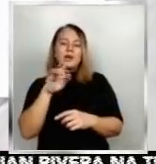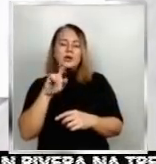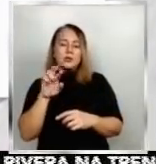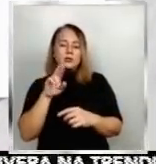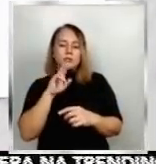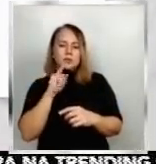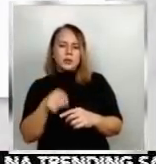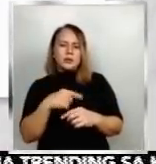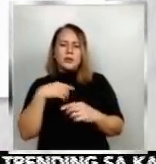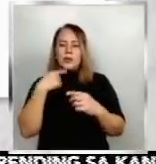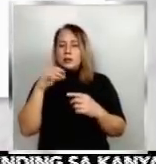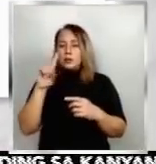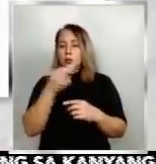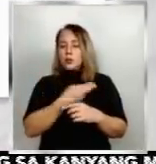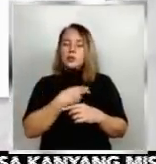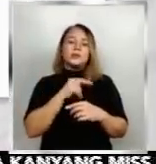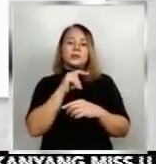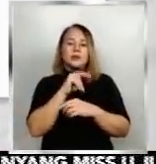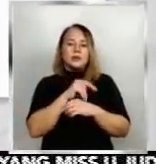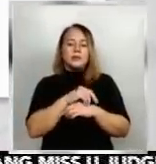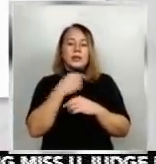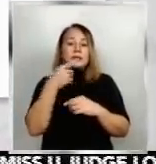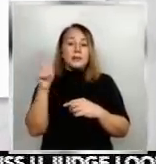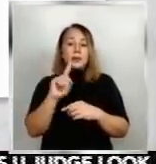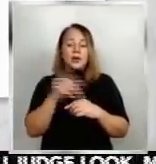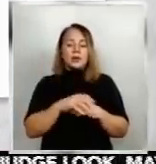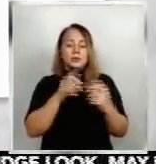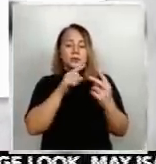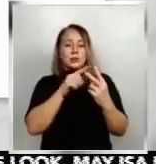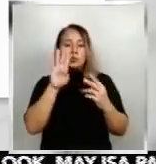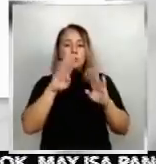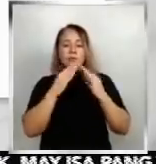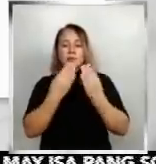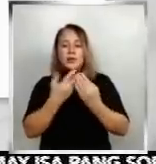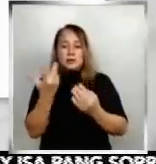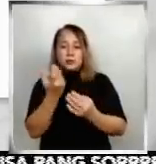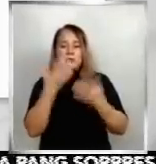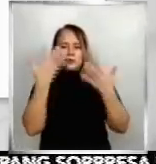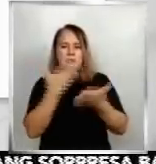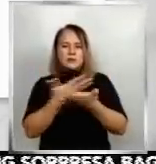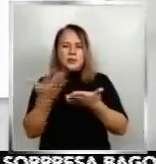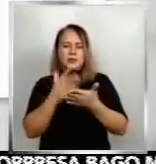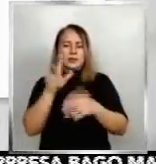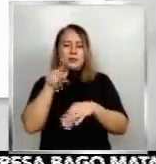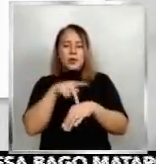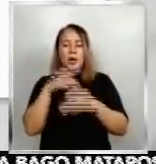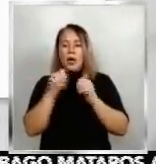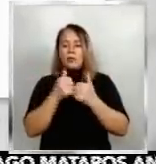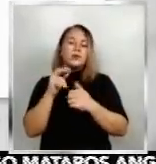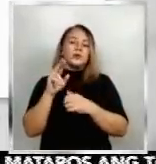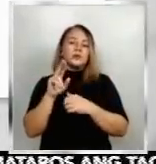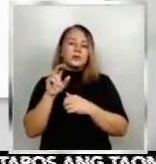at National Task Force Against COVID-19 sinabi nilang dalawang batch ng hiringgilya ang binili ng Pilipinas sa pamamagitan ng UNICEF. Kapag